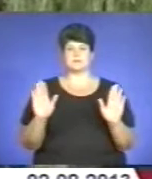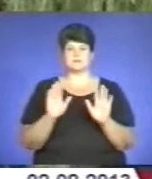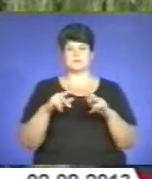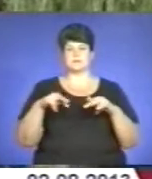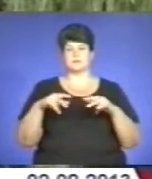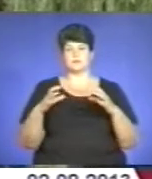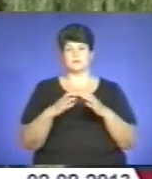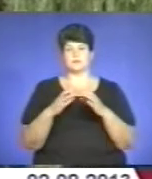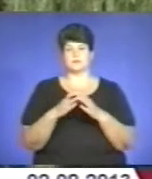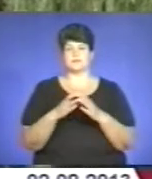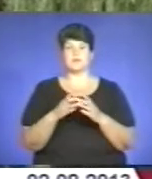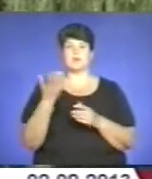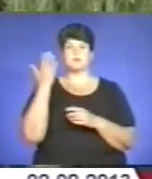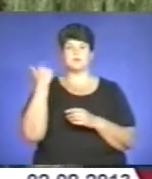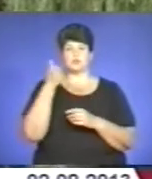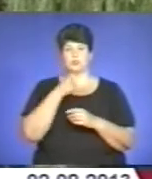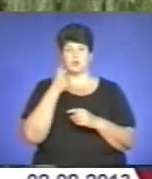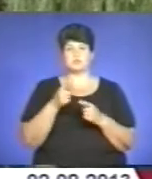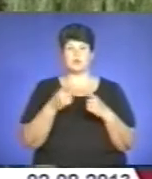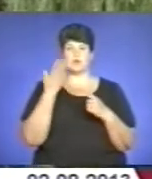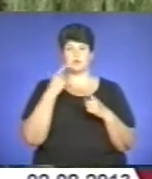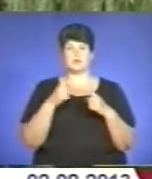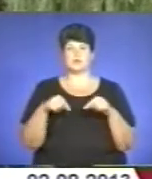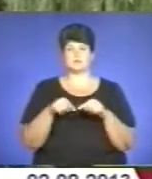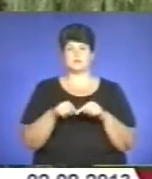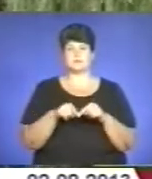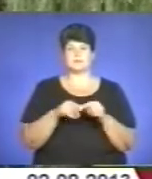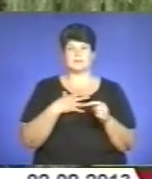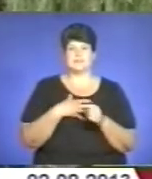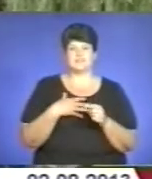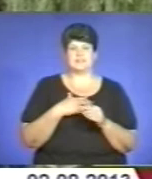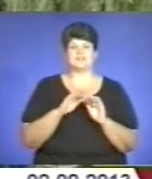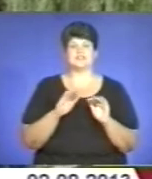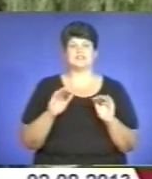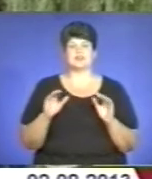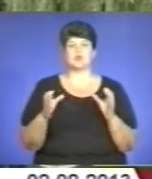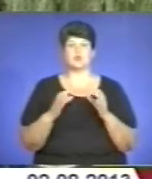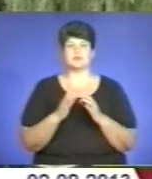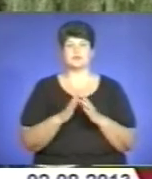Минулого року, коли організовувалися, переживали, що достатньо буде колективів дитячих, які